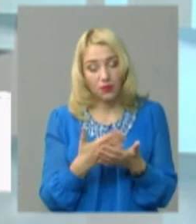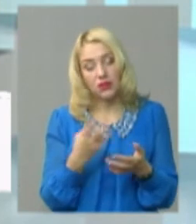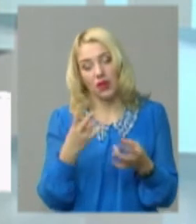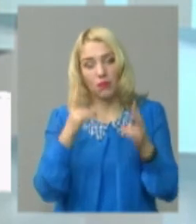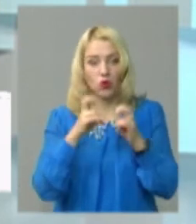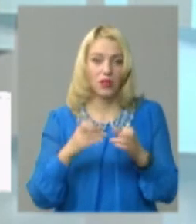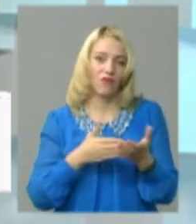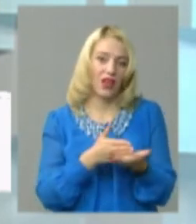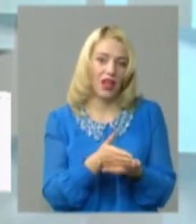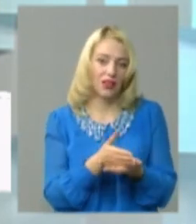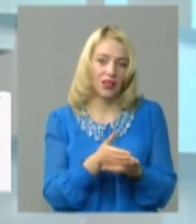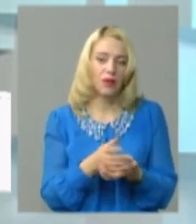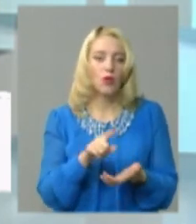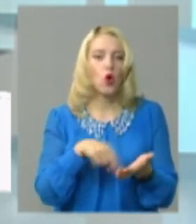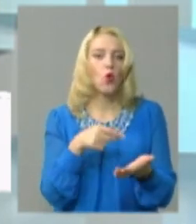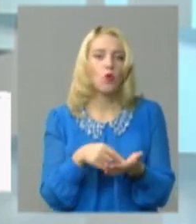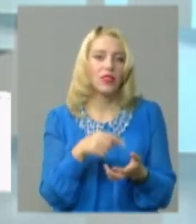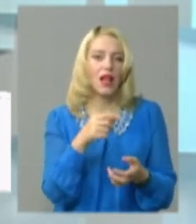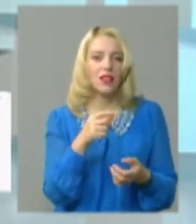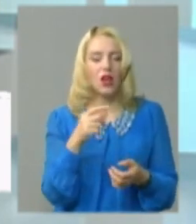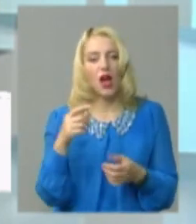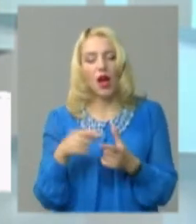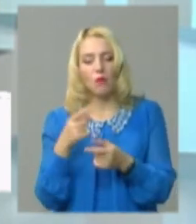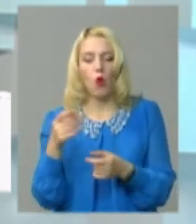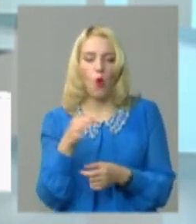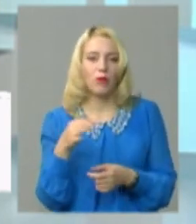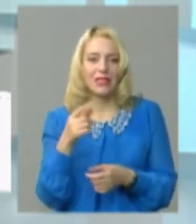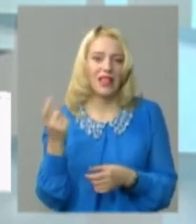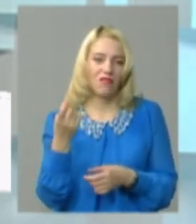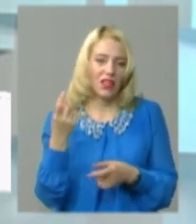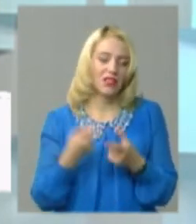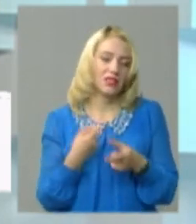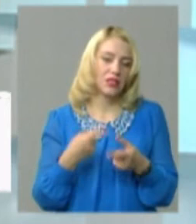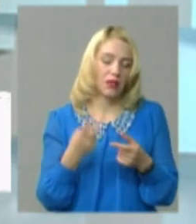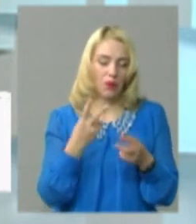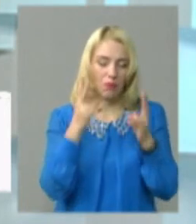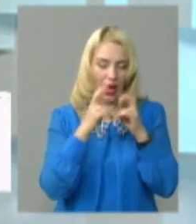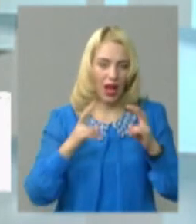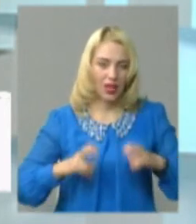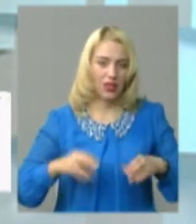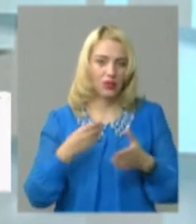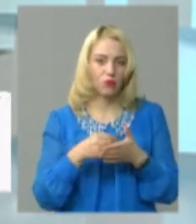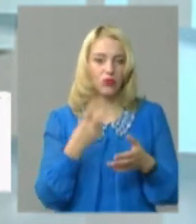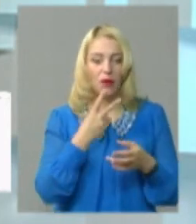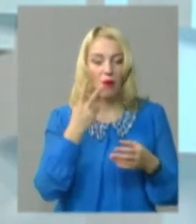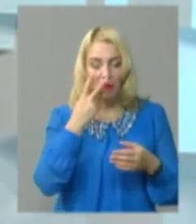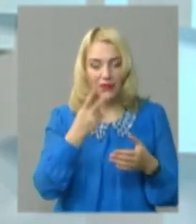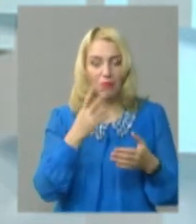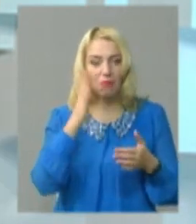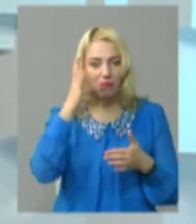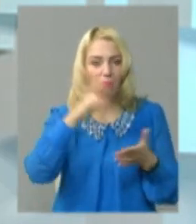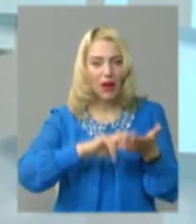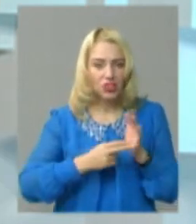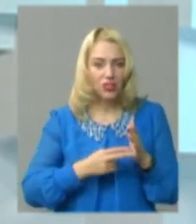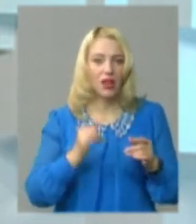розглядати варіант комунальної обласної власності. Потрібно тоді переглядати бюджет, потрібно тоді мати бачення і